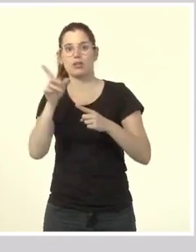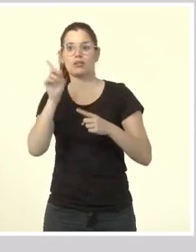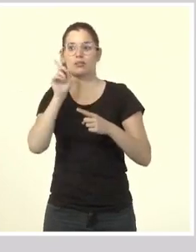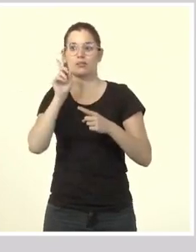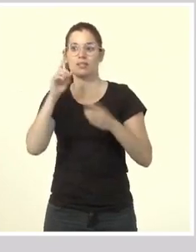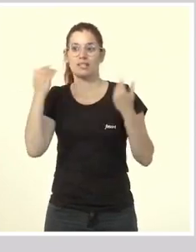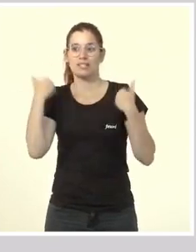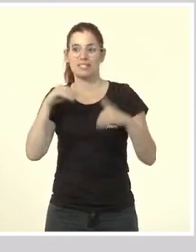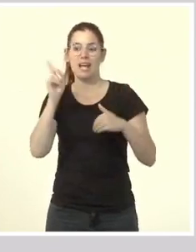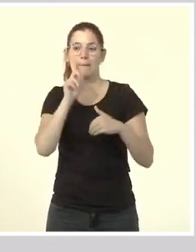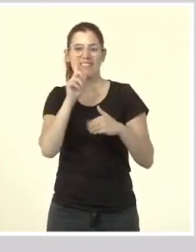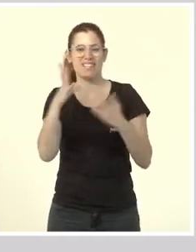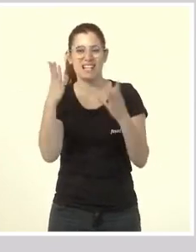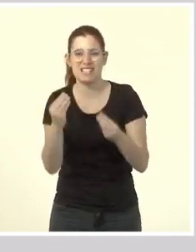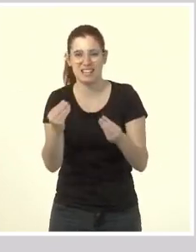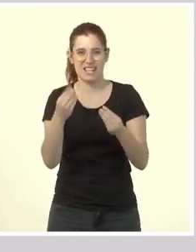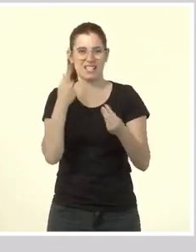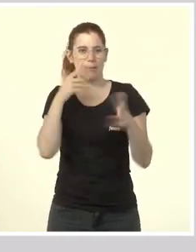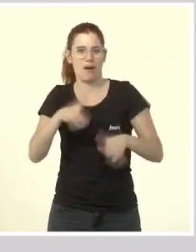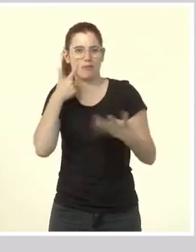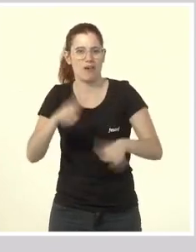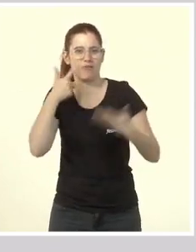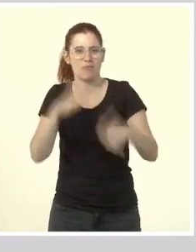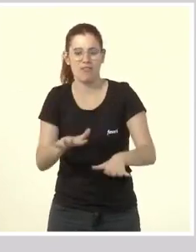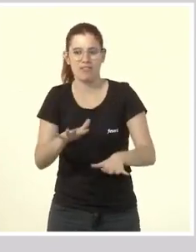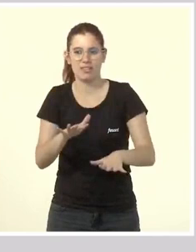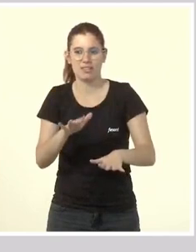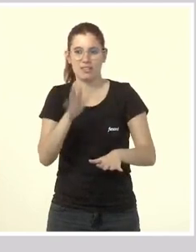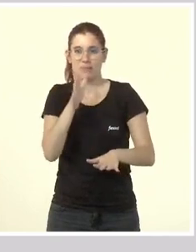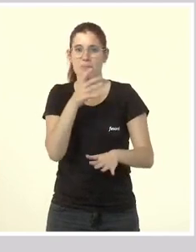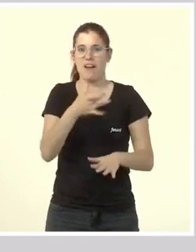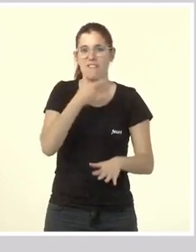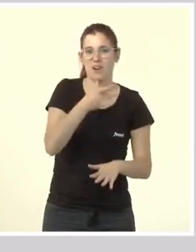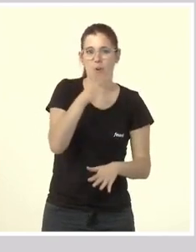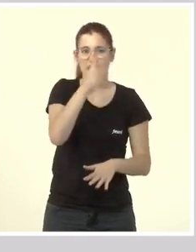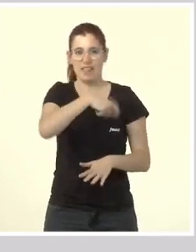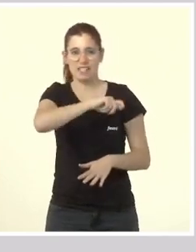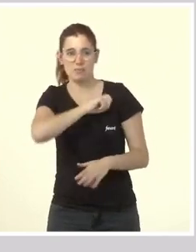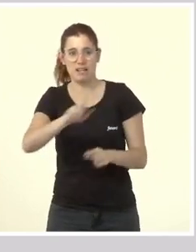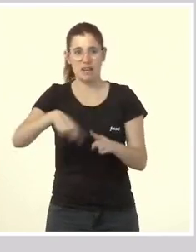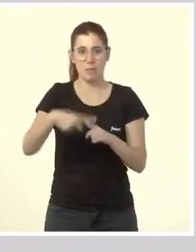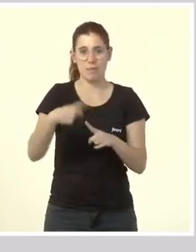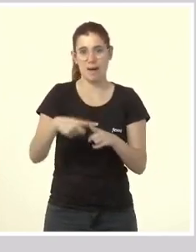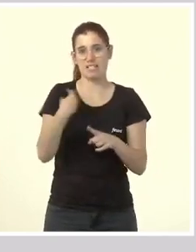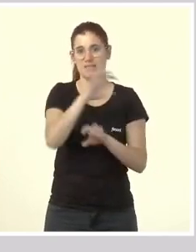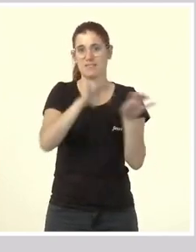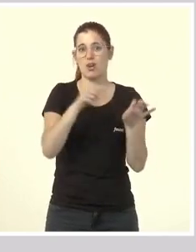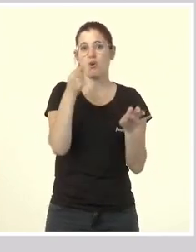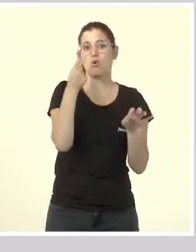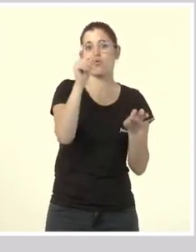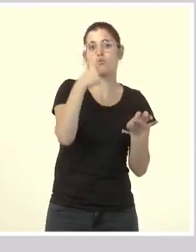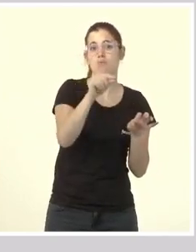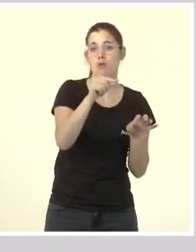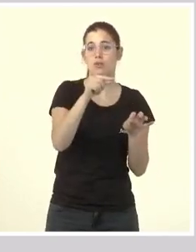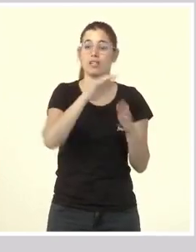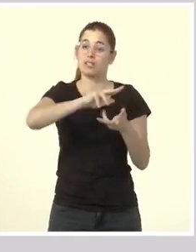posibles y más, siendo el hazme reír de toda España y apareciendo más en las viñetas de humor que en las noticias, esa